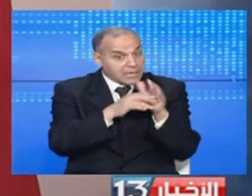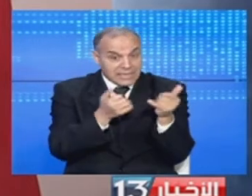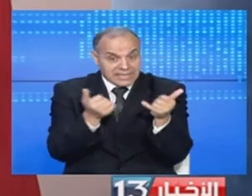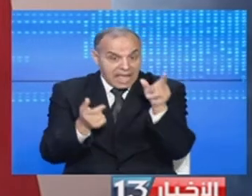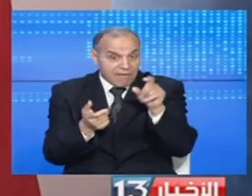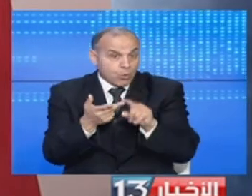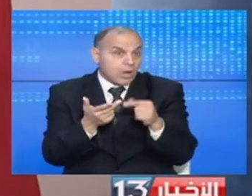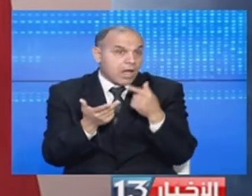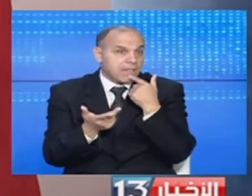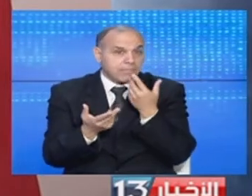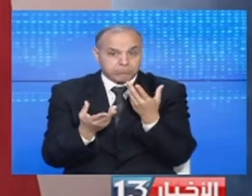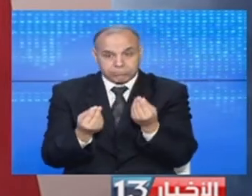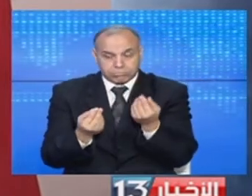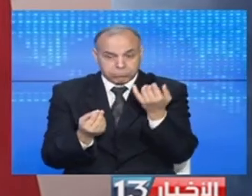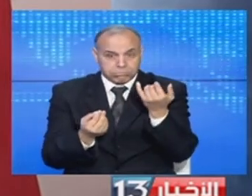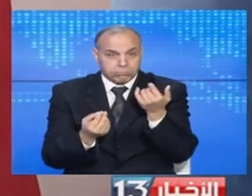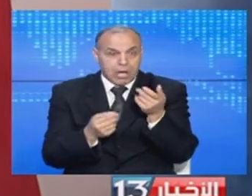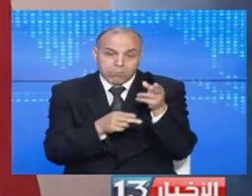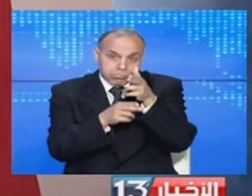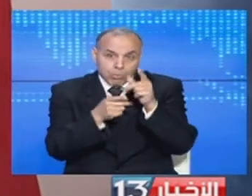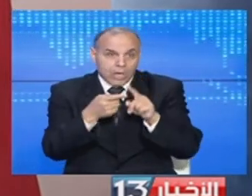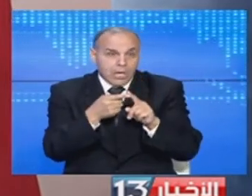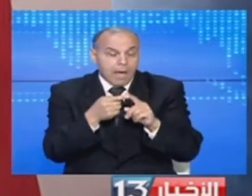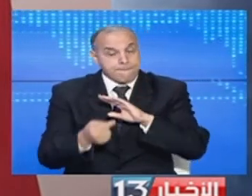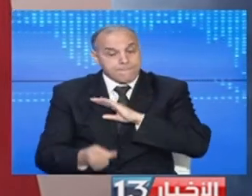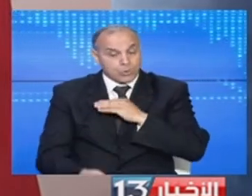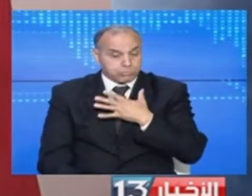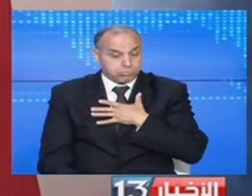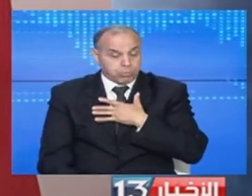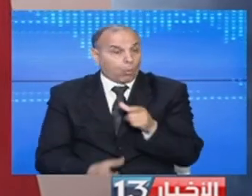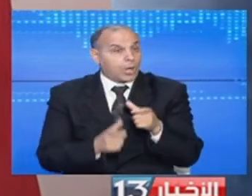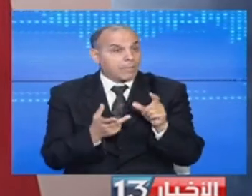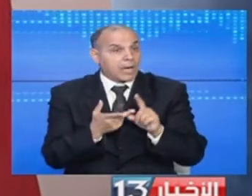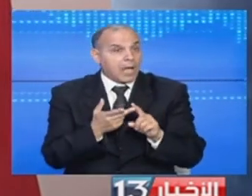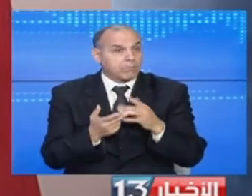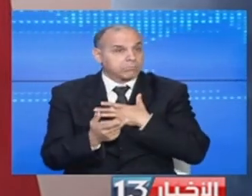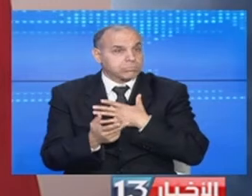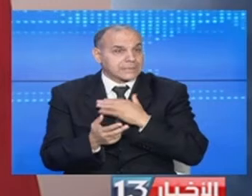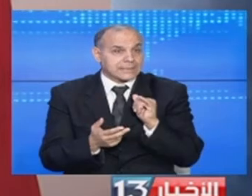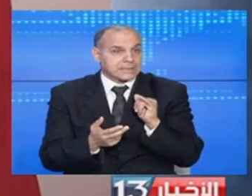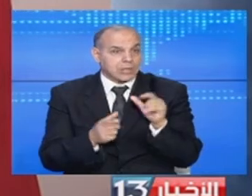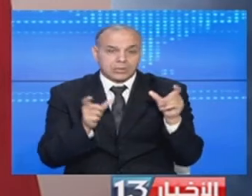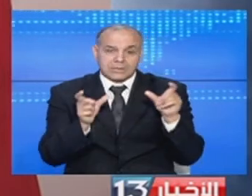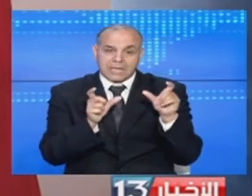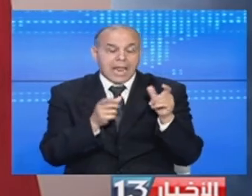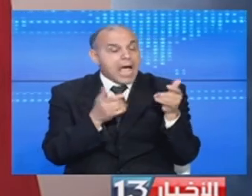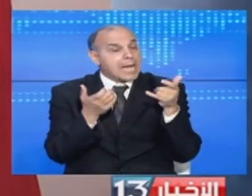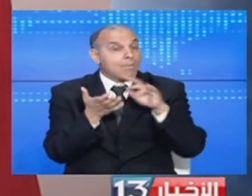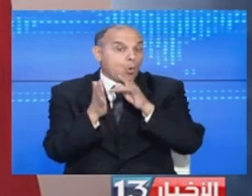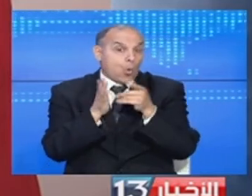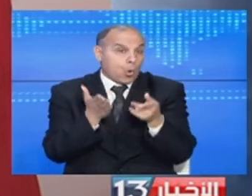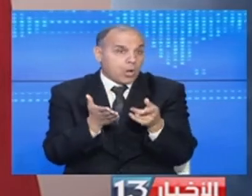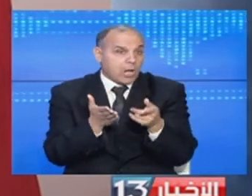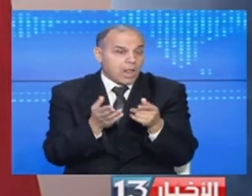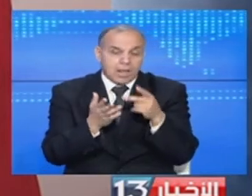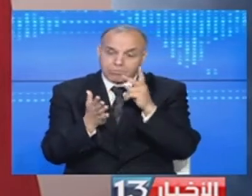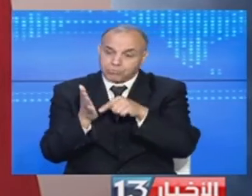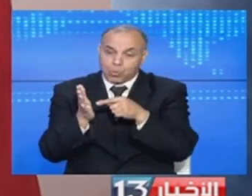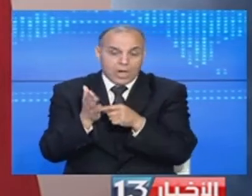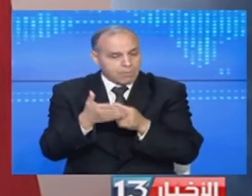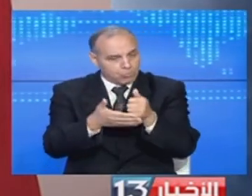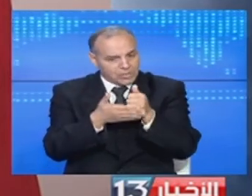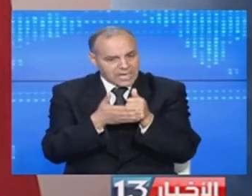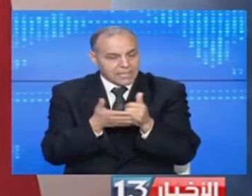في مثل هذه التغطيات هي مسؤولية كبرى تلقى على عاتق المؤسسات الإعلامية وبالتالي هذه الاتفاقية